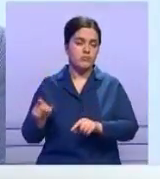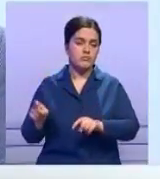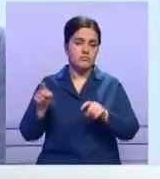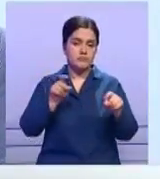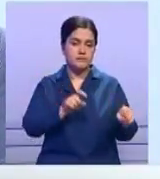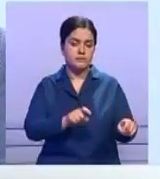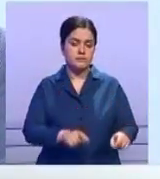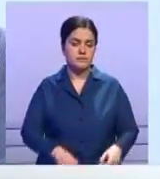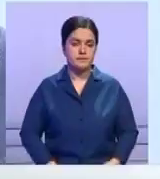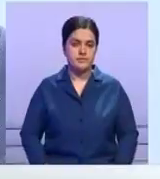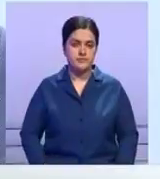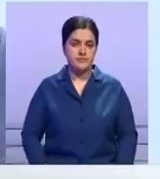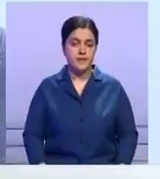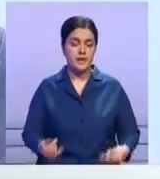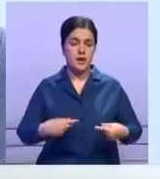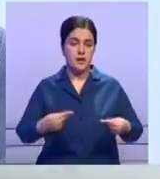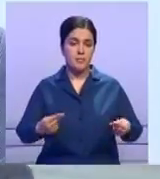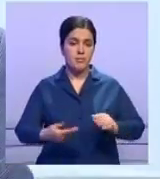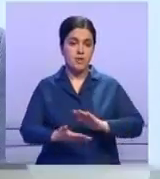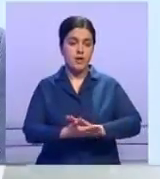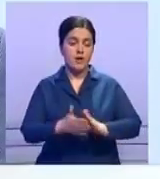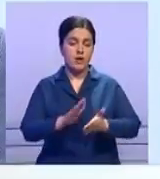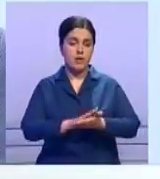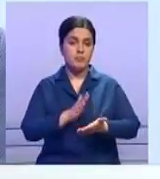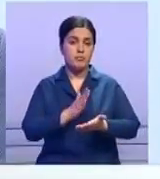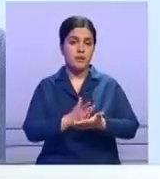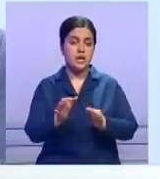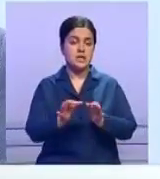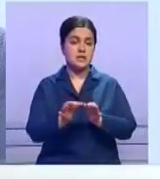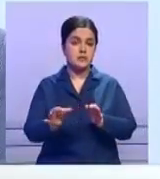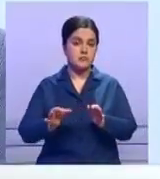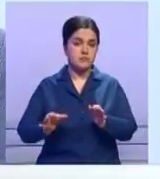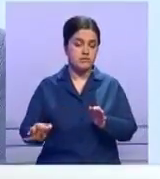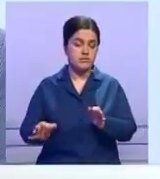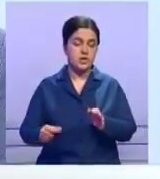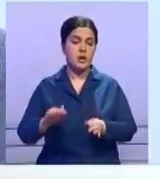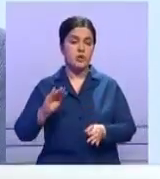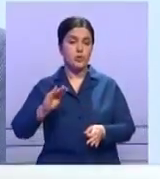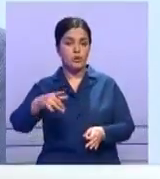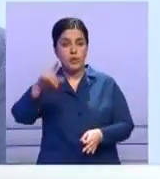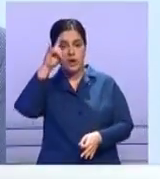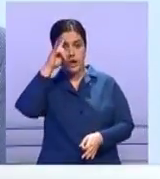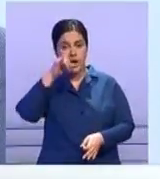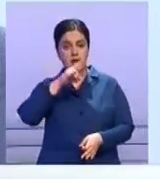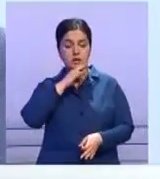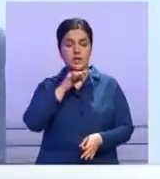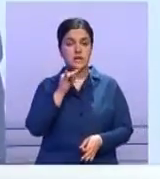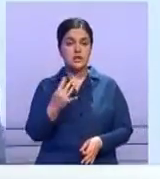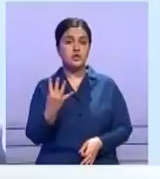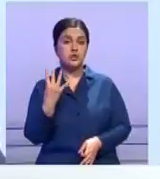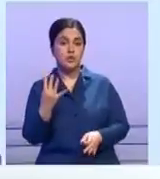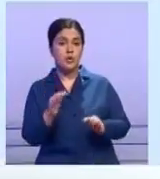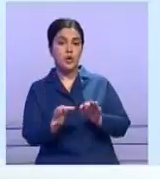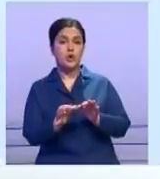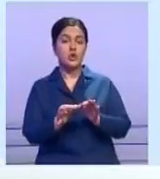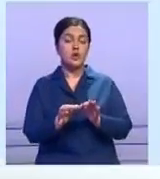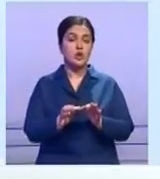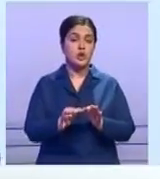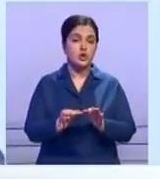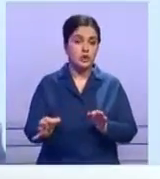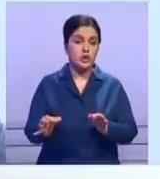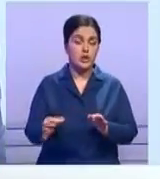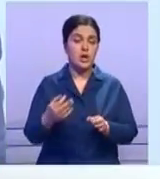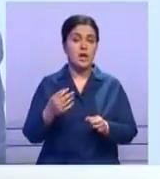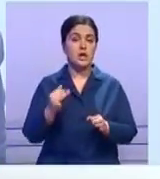Подписаны меморандумы о межрегиональном сотрудничестве между Южным Казахстаном и четвергыми регионами Выбытия. И